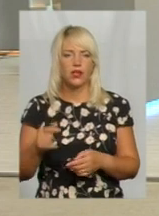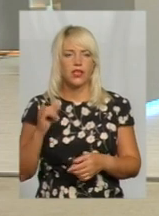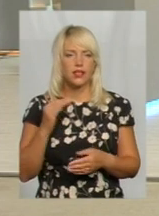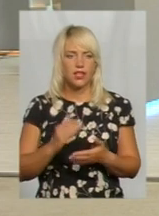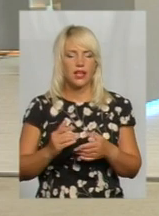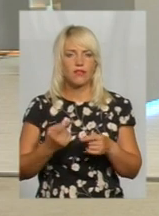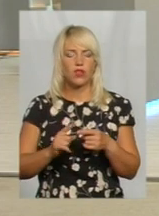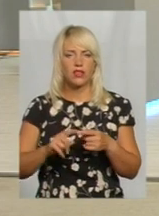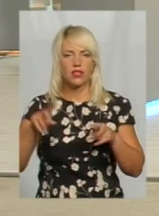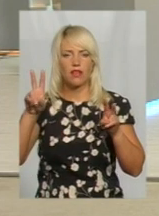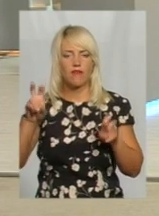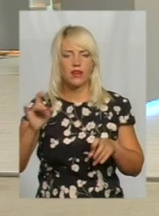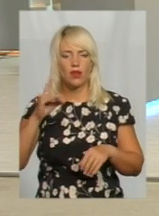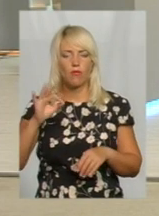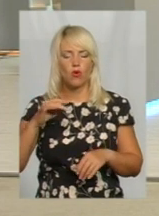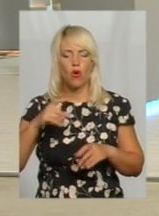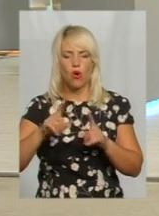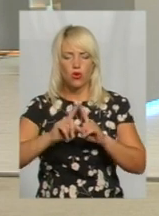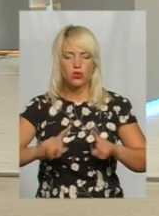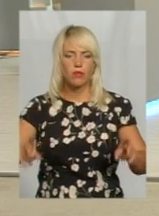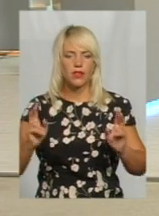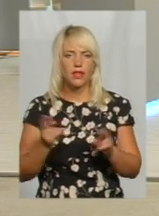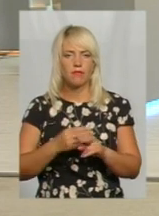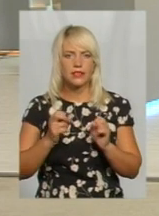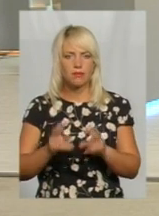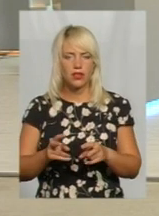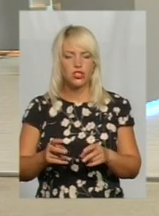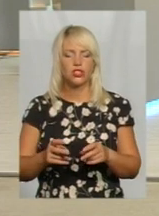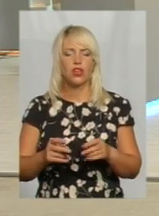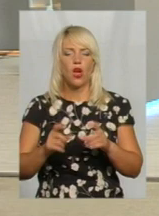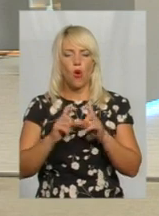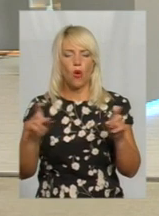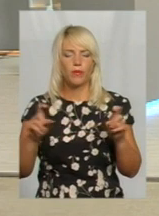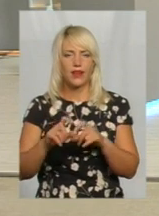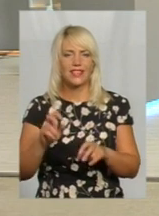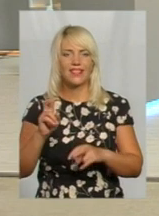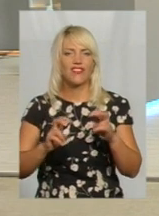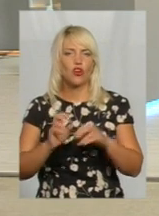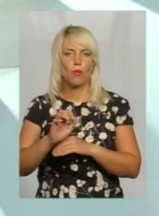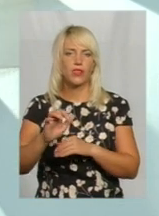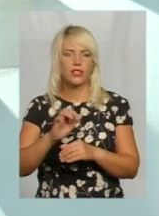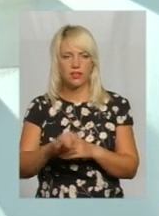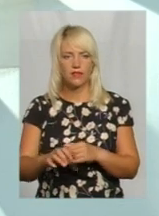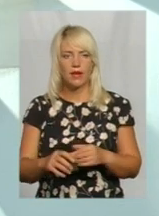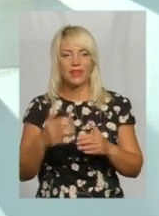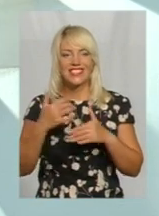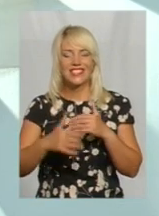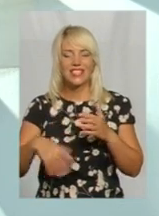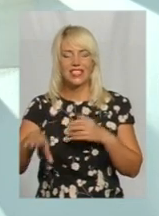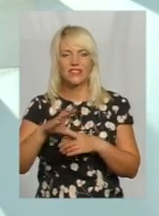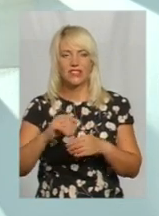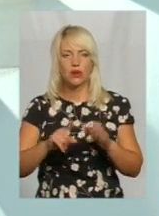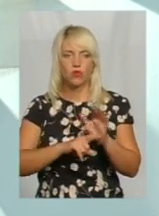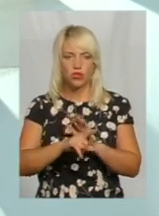Вона називається про особливо небезпечні об'єкти виробництва, якось так. І серед всіх небезпечні.